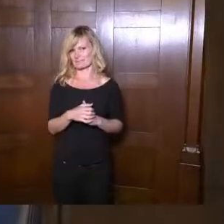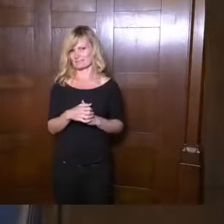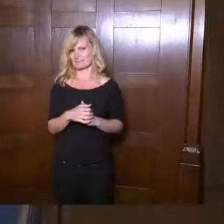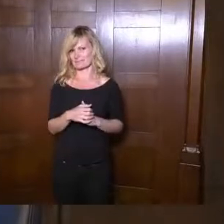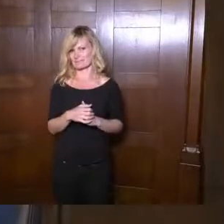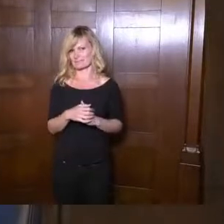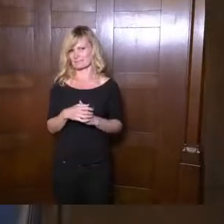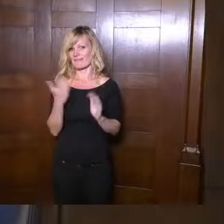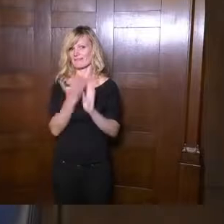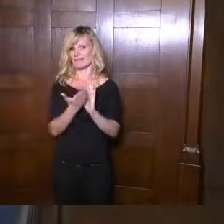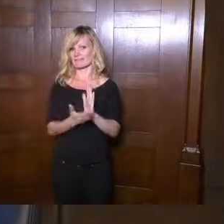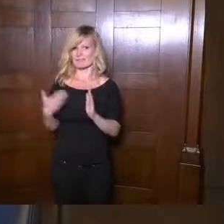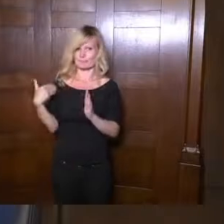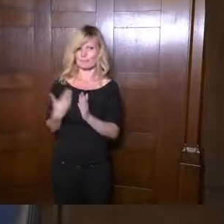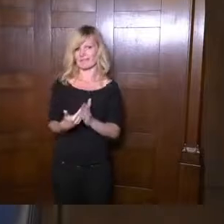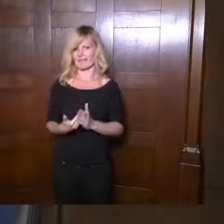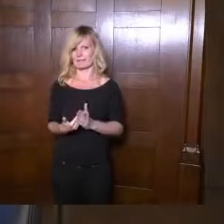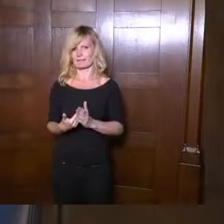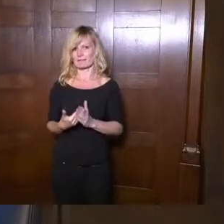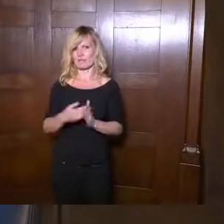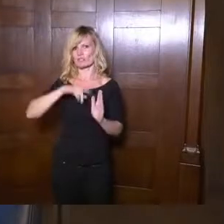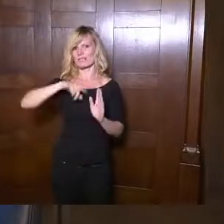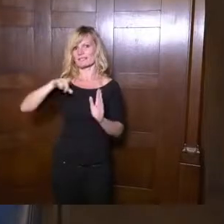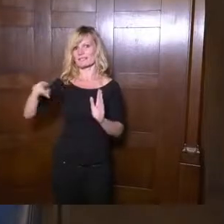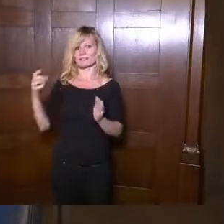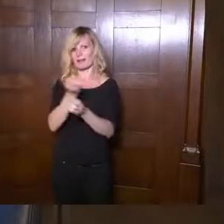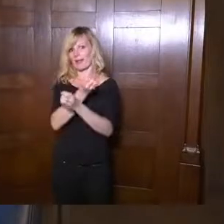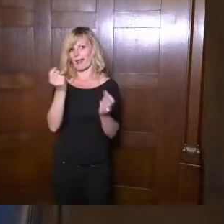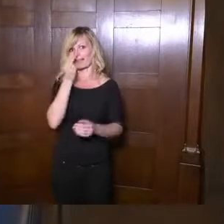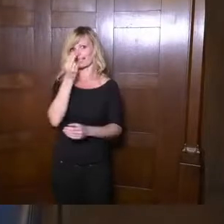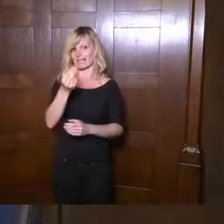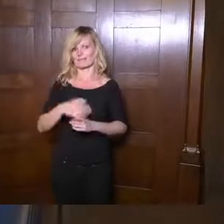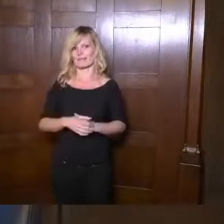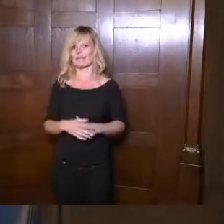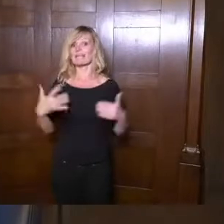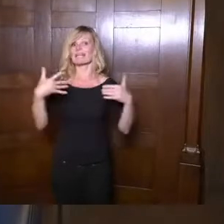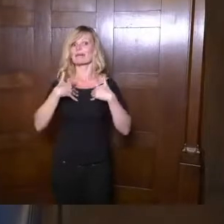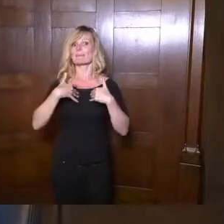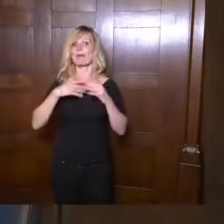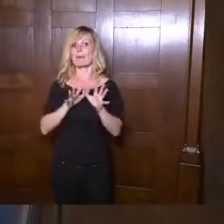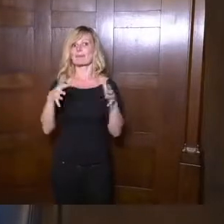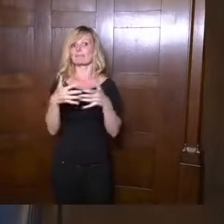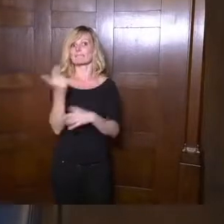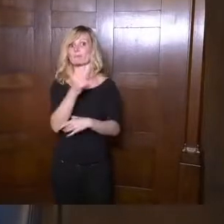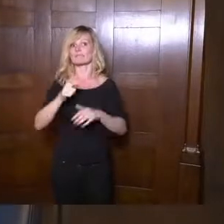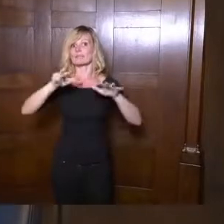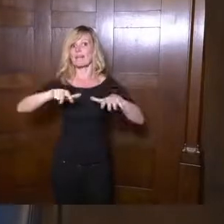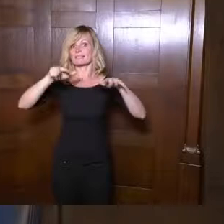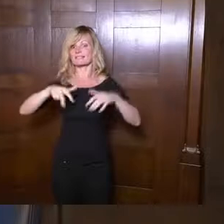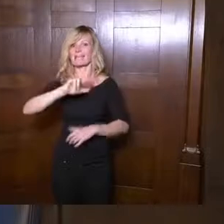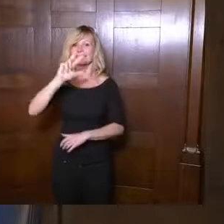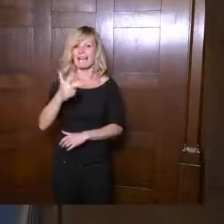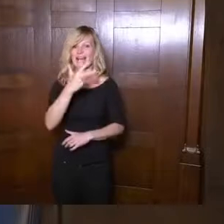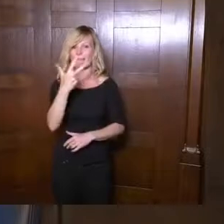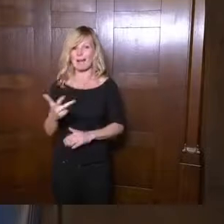beleuchten, die bis jetzt eindeutig statistisch erkennbar sind. Die Grippe-Epidemie 2018 brachte dreimal so